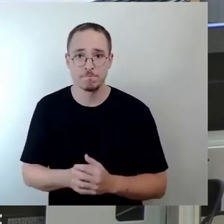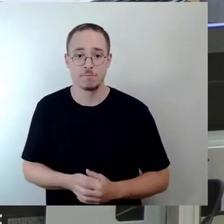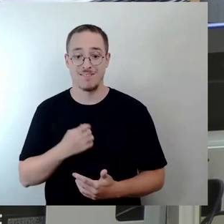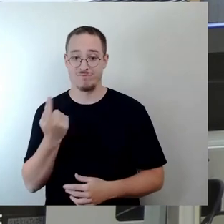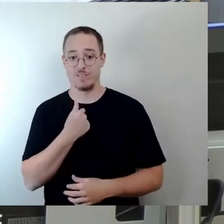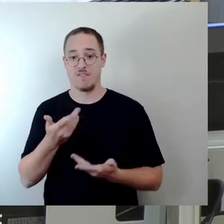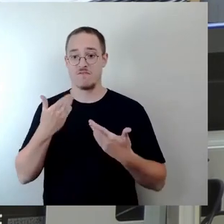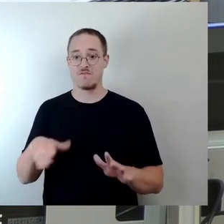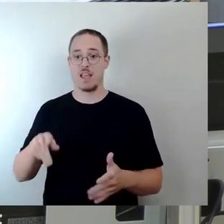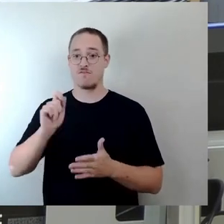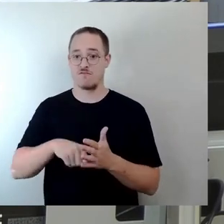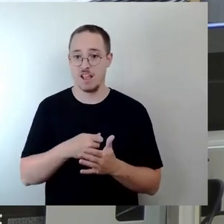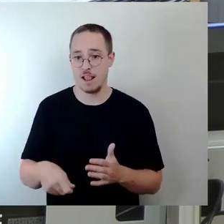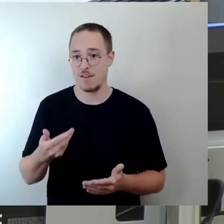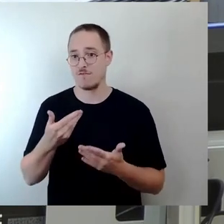nicht mit.